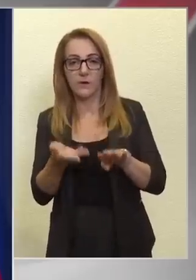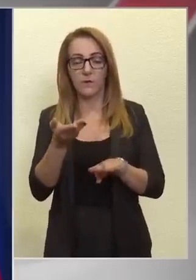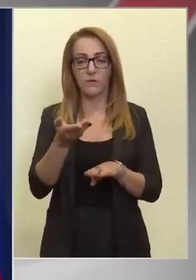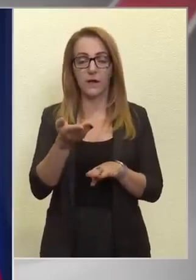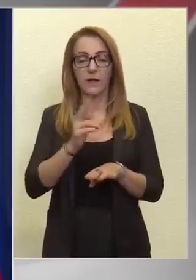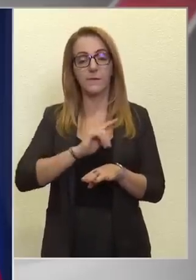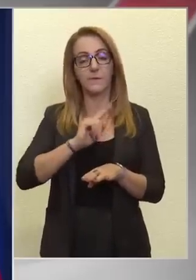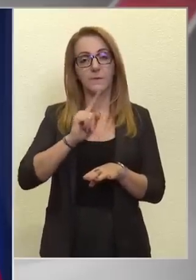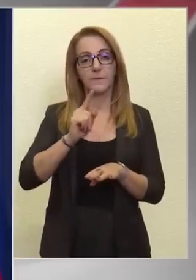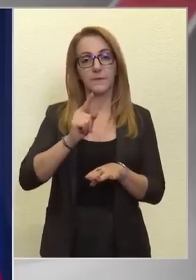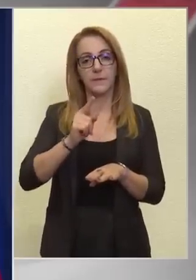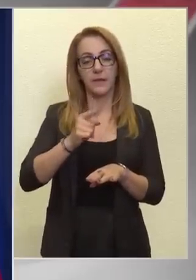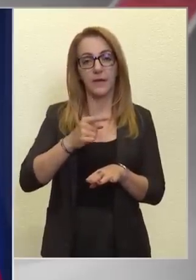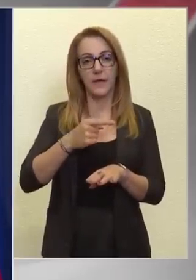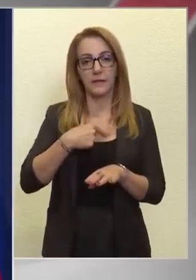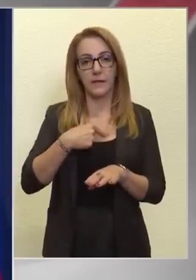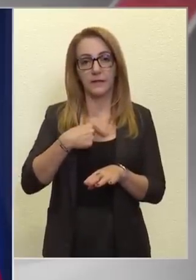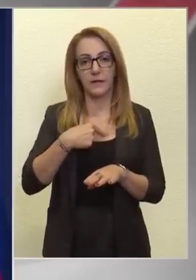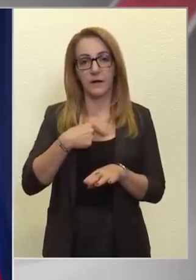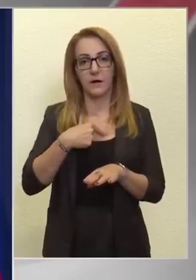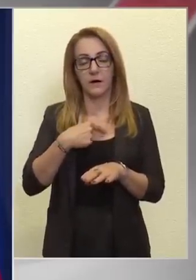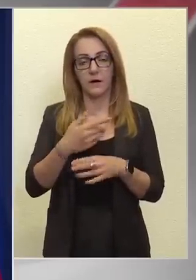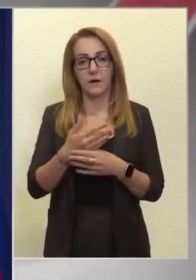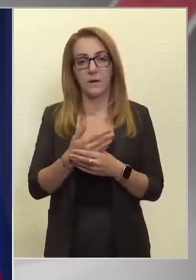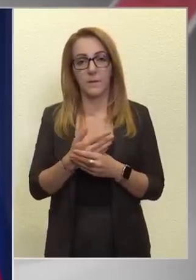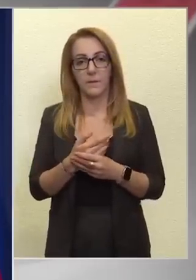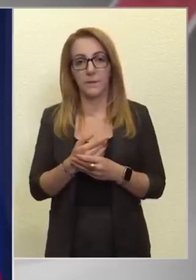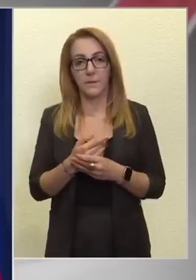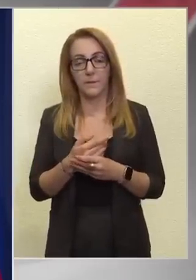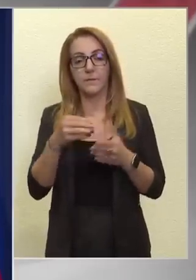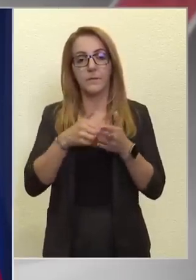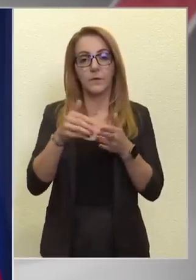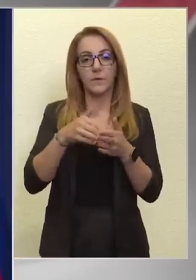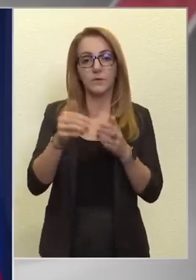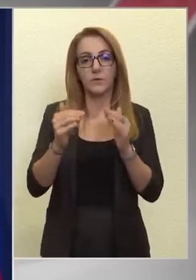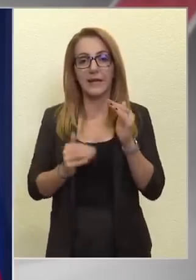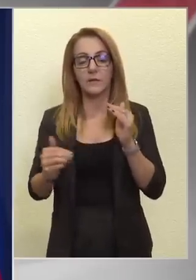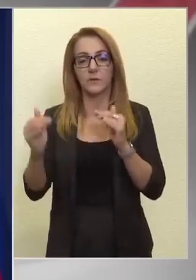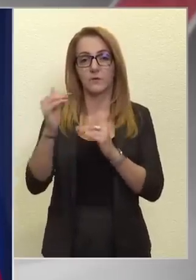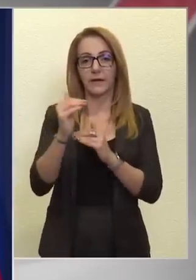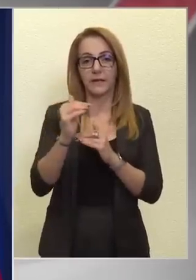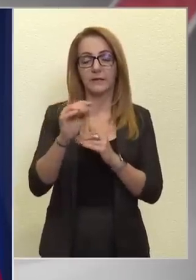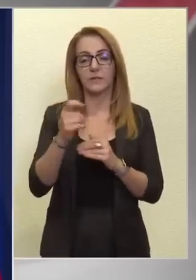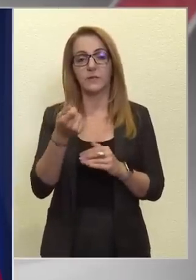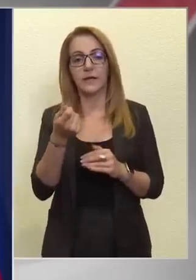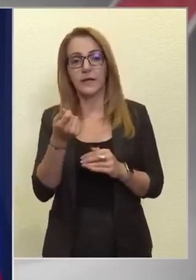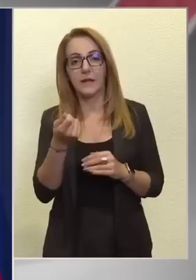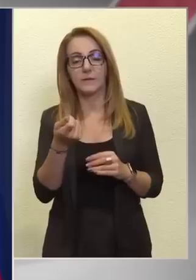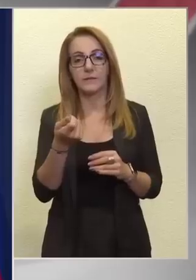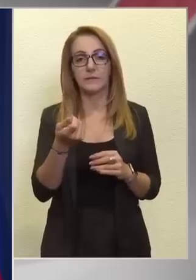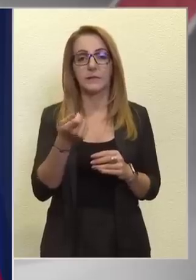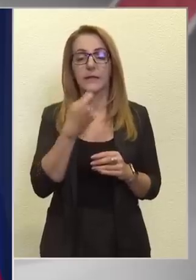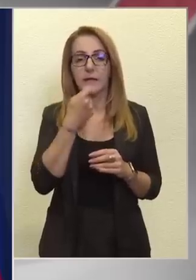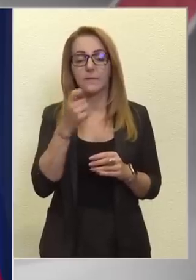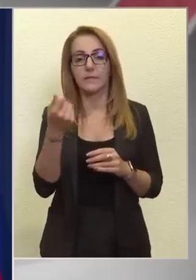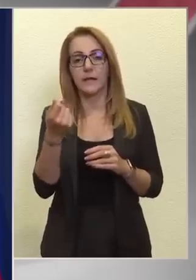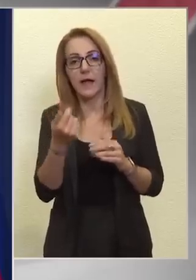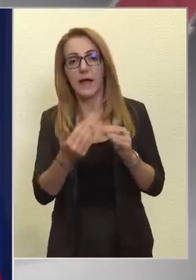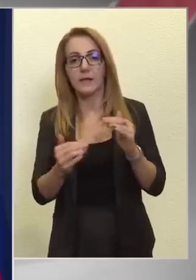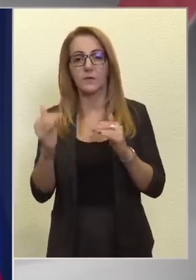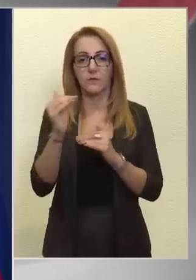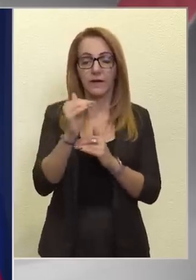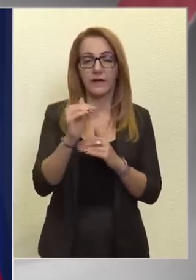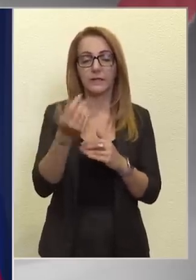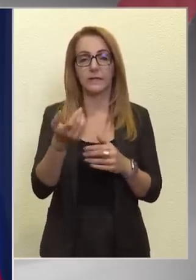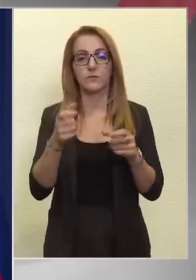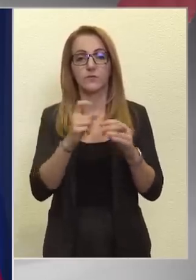hogy az energiaköltségek növekedése, a élelmiszerárak növekedése, vagy a kamatok növekedése